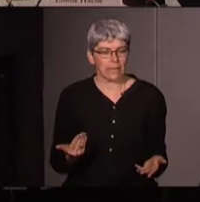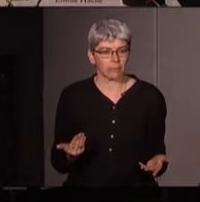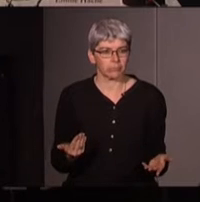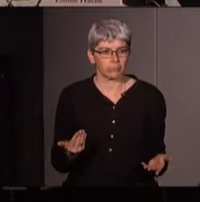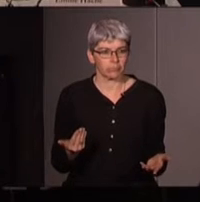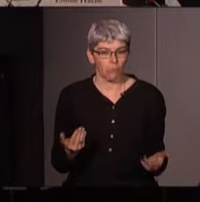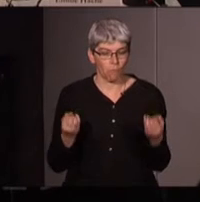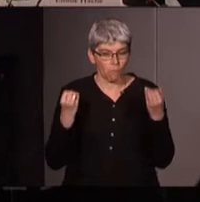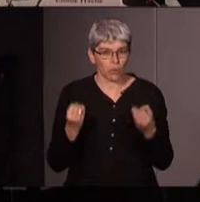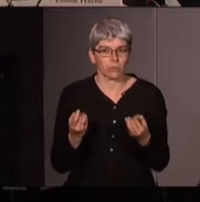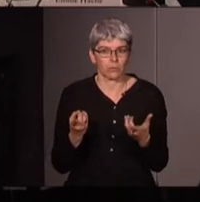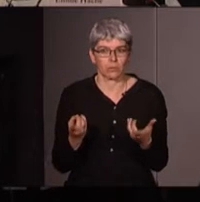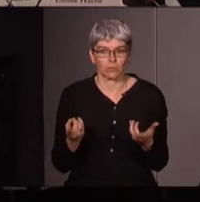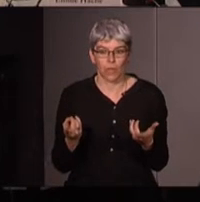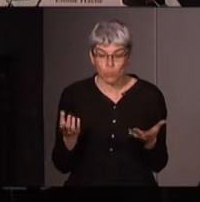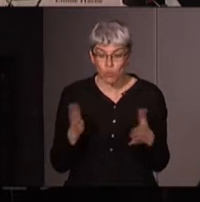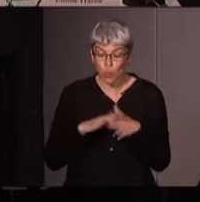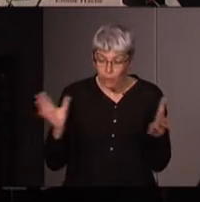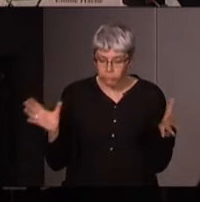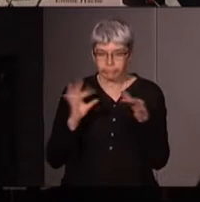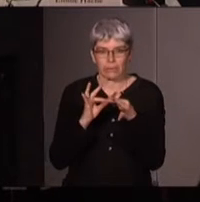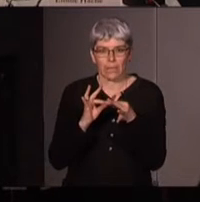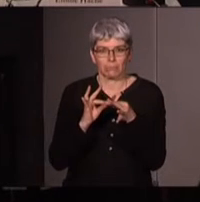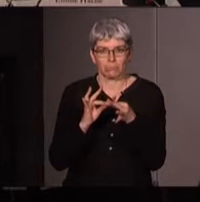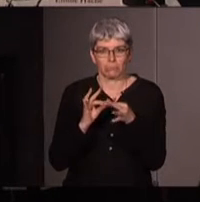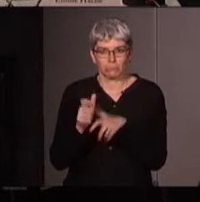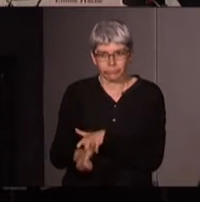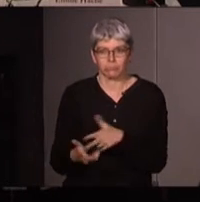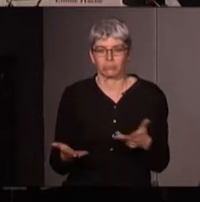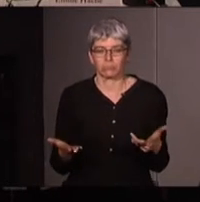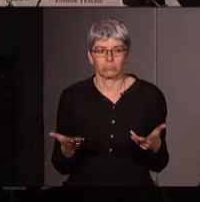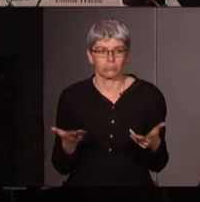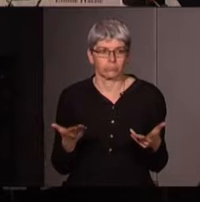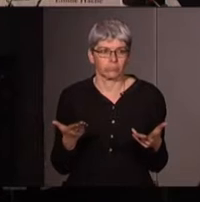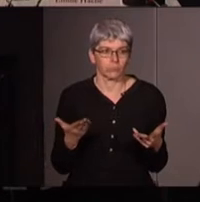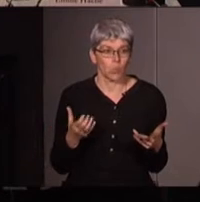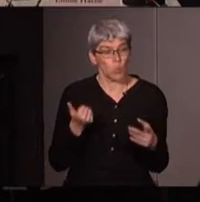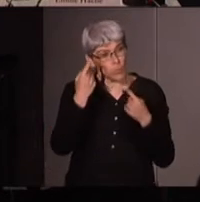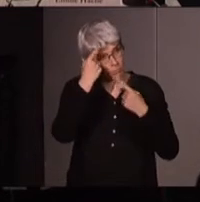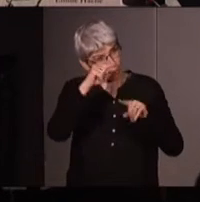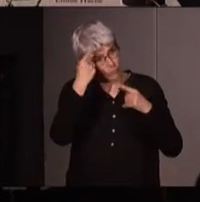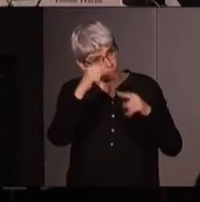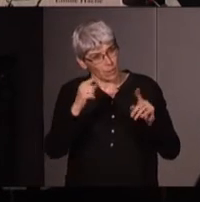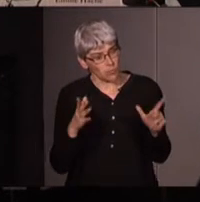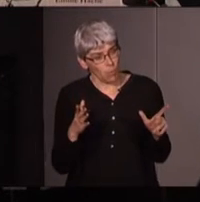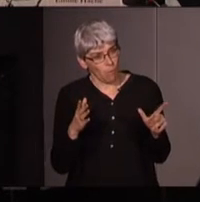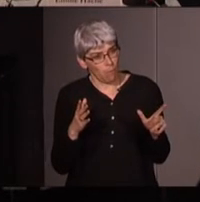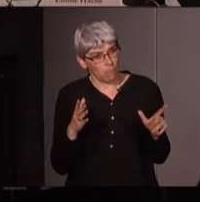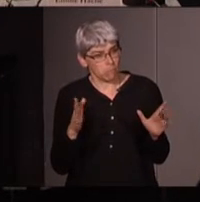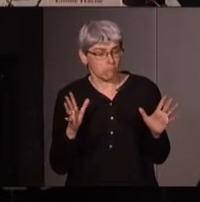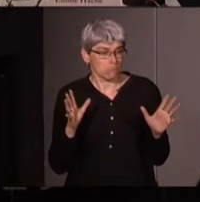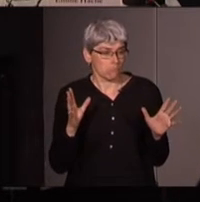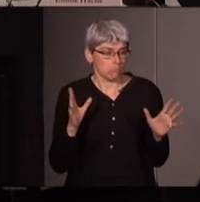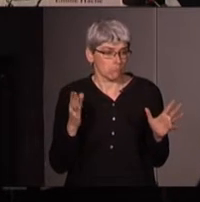fait leur force et donc à chaque fois elles ne sont satisfaites d'une revendication quelle qu'elle soit par rapport à nous